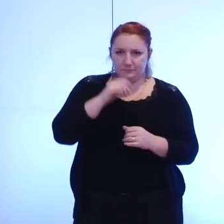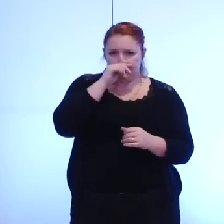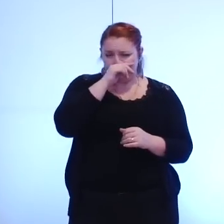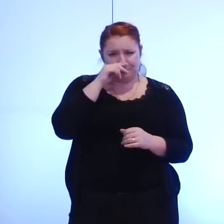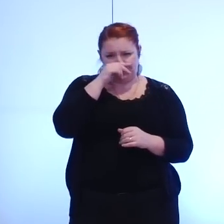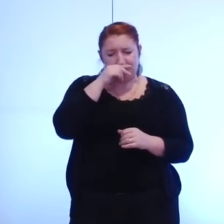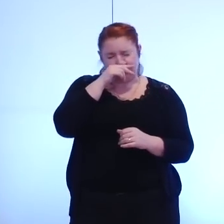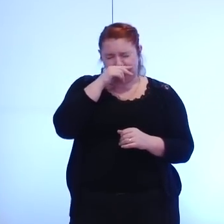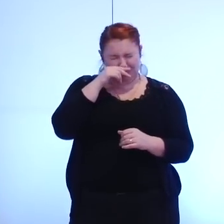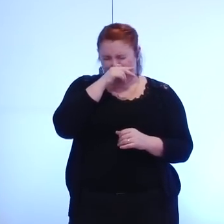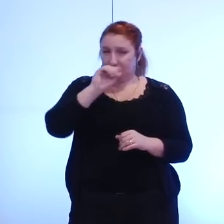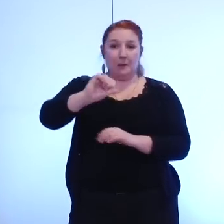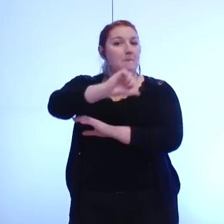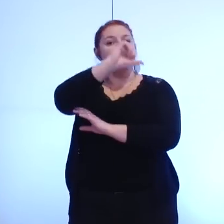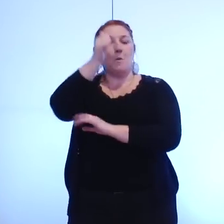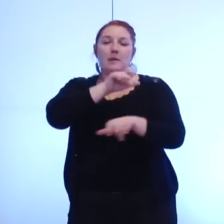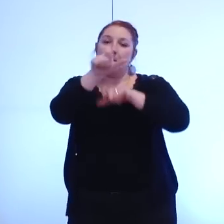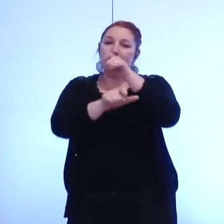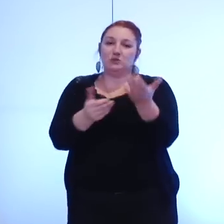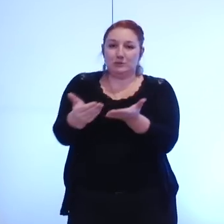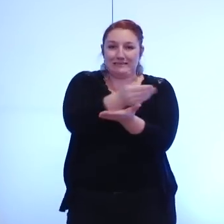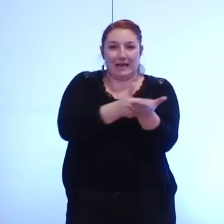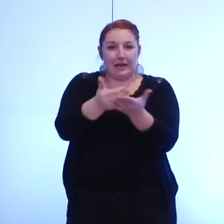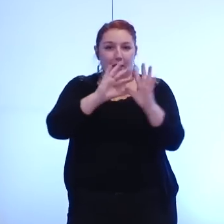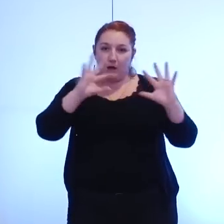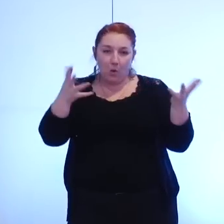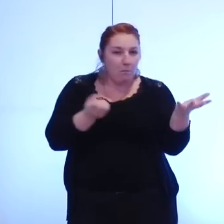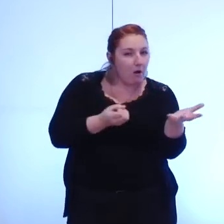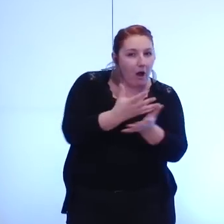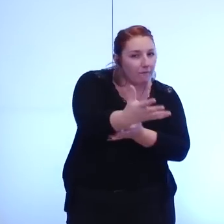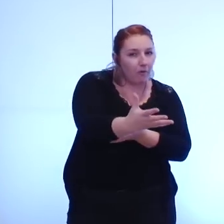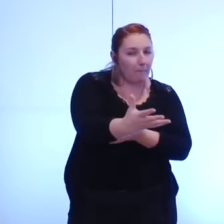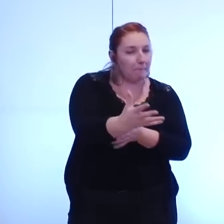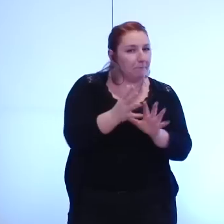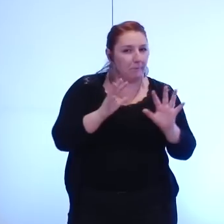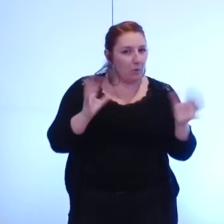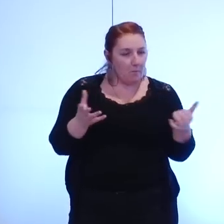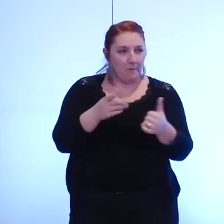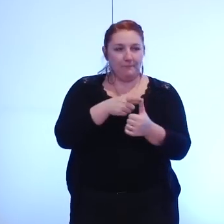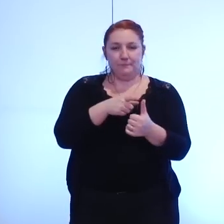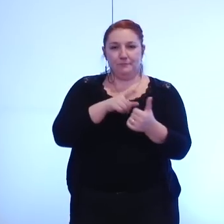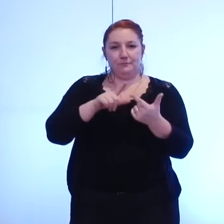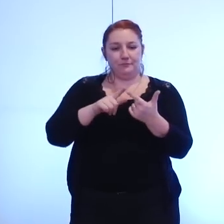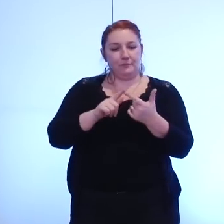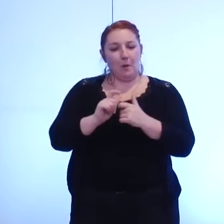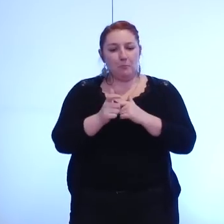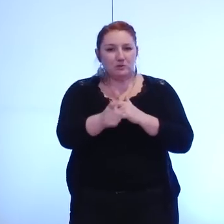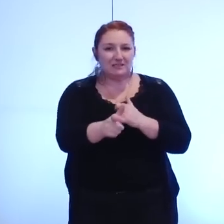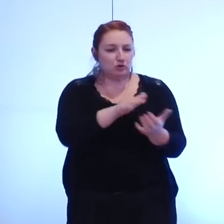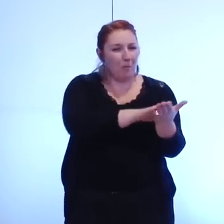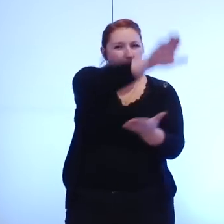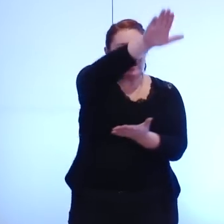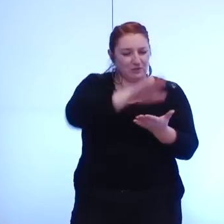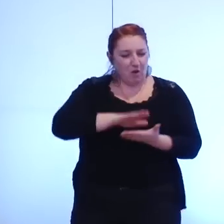comment les personnels concernés ont-ils été informés quel a été le processus d'engagement réciproque